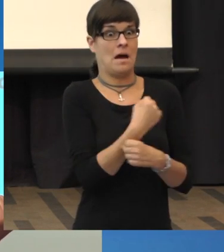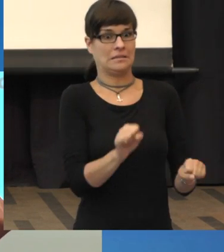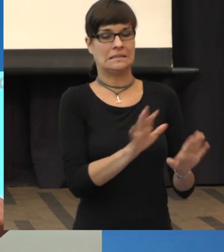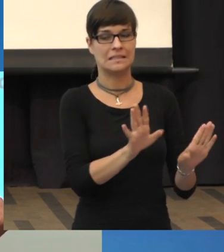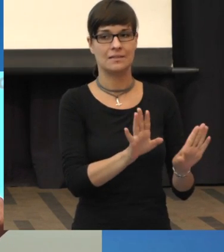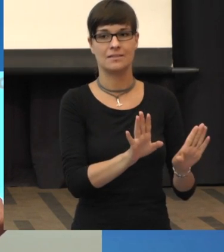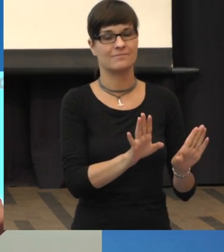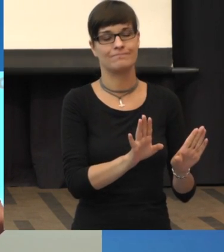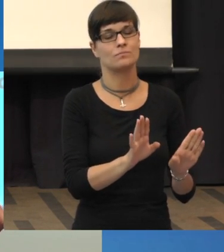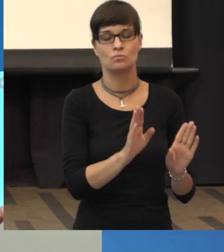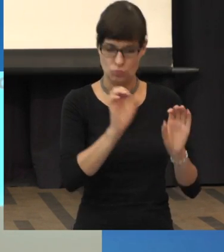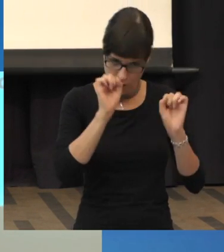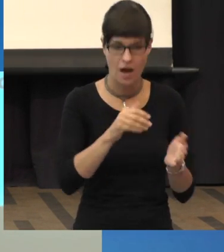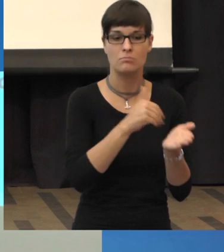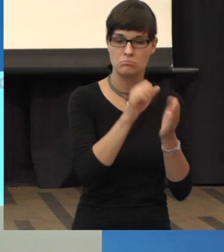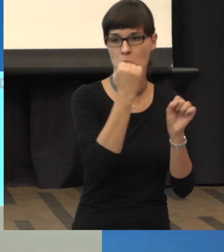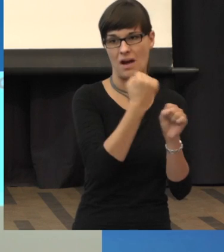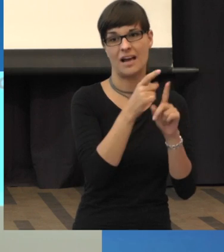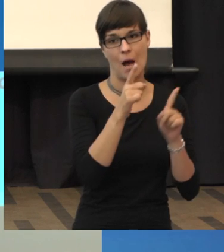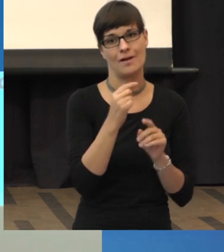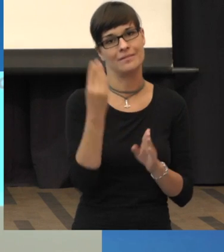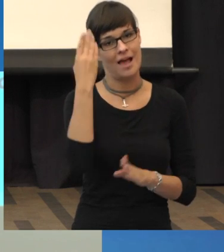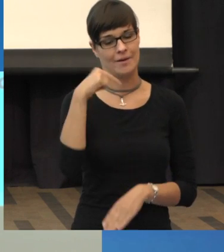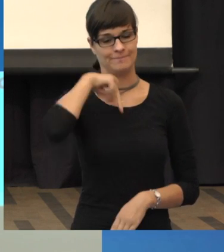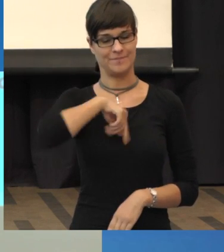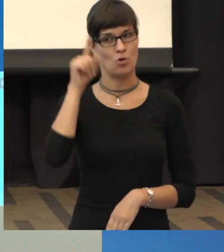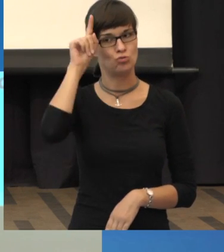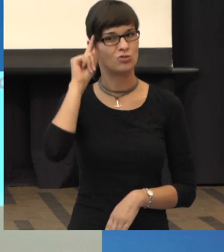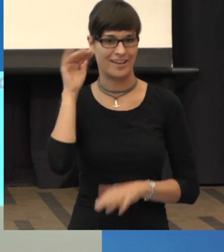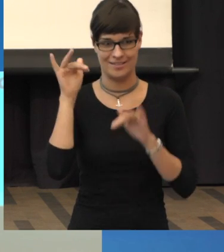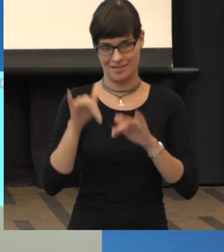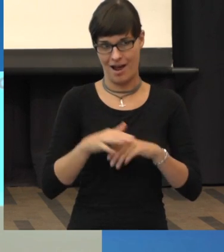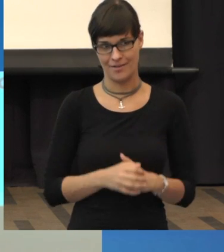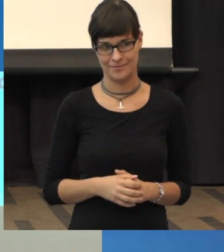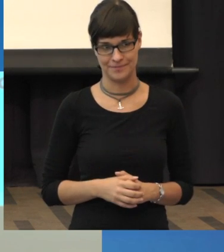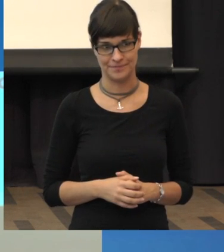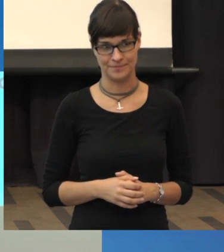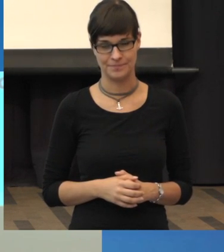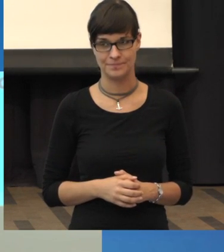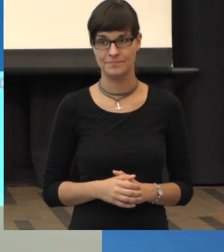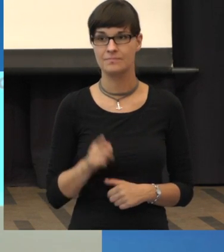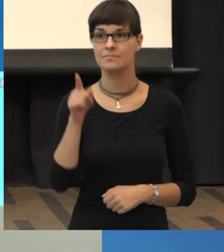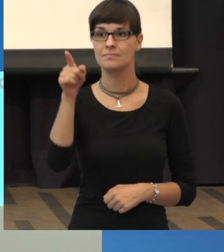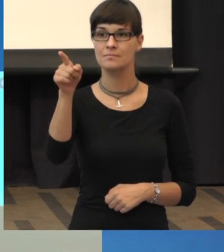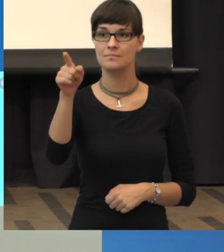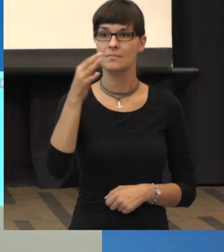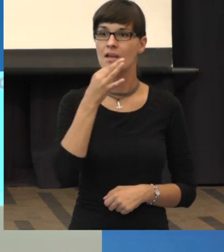ist auf jeden Fall vorhanden. Okay. Was halten Sie von der Sauerstoff-Mehrschritt